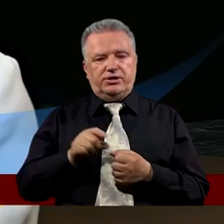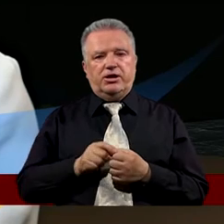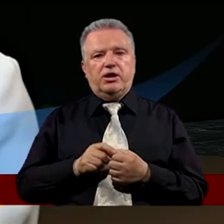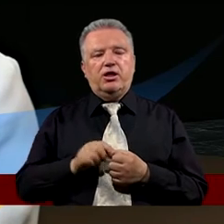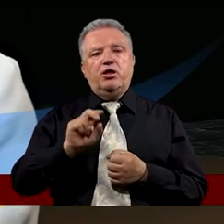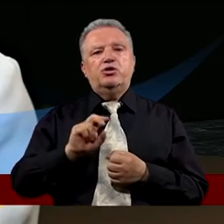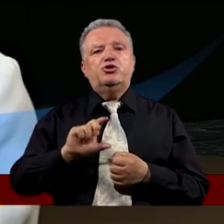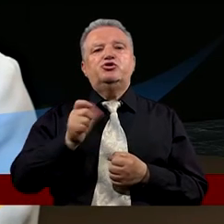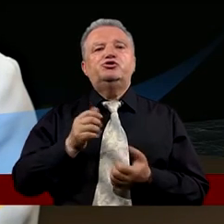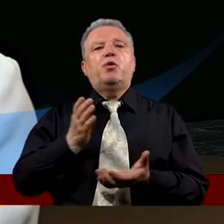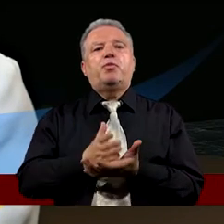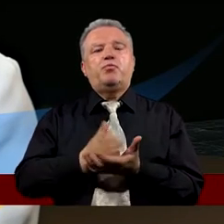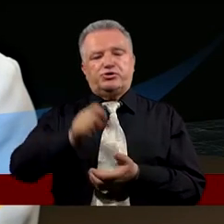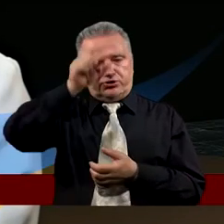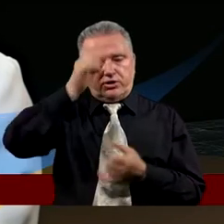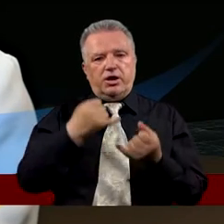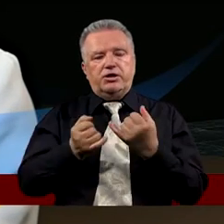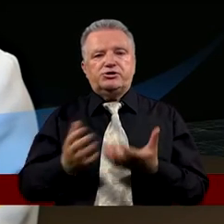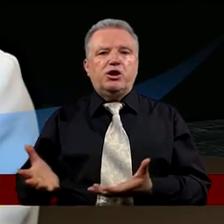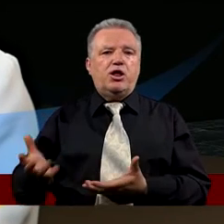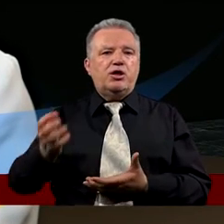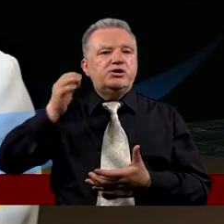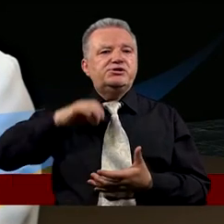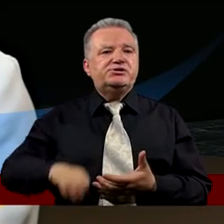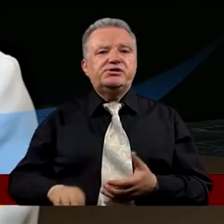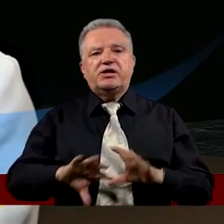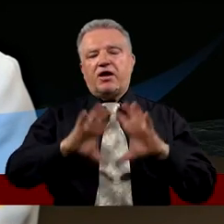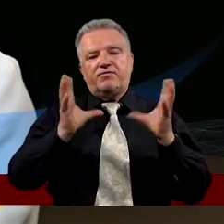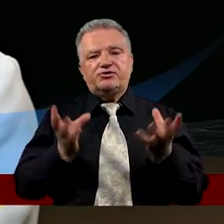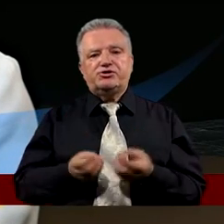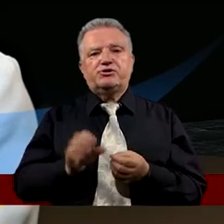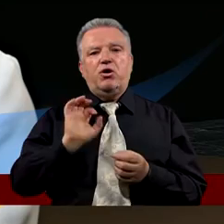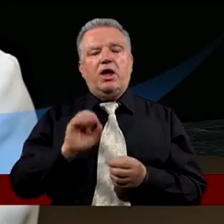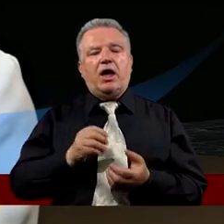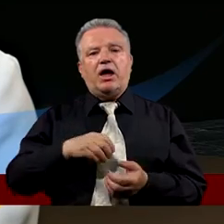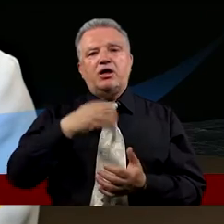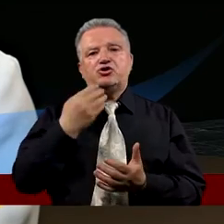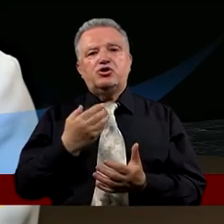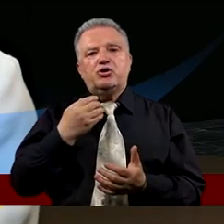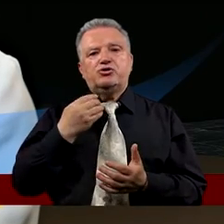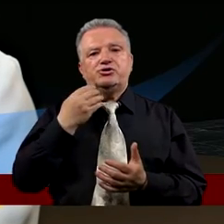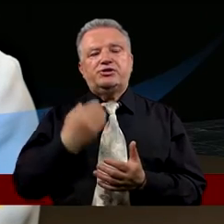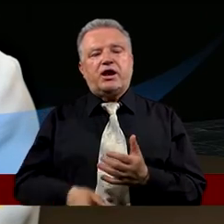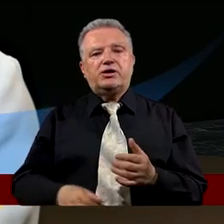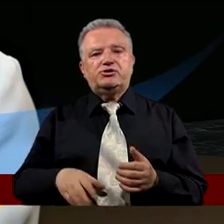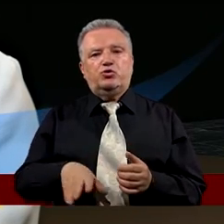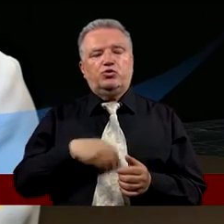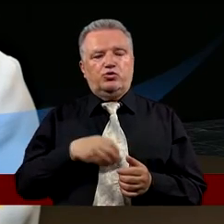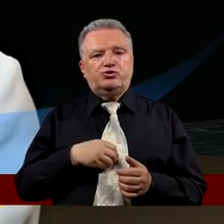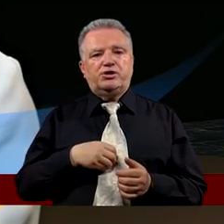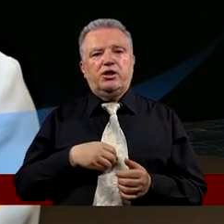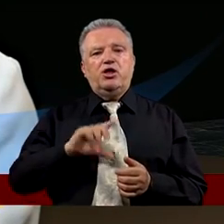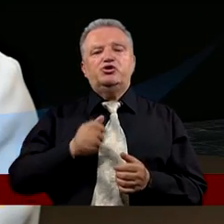pomoże człowiekowi Choćby cały świat pozyskał A na duszy swej szkodę poniósł Albo co da człowiek w zamian